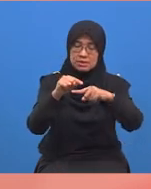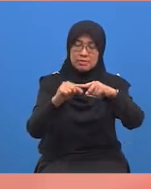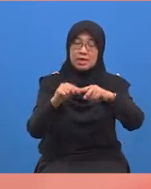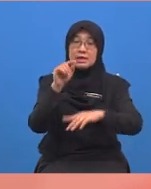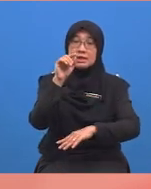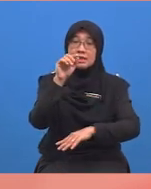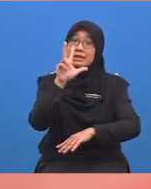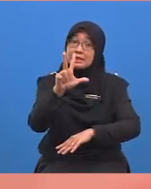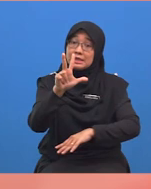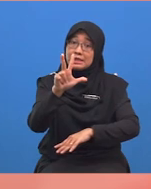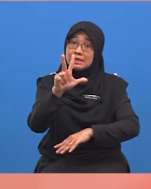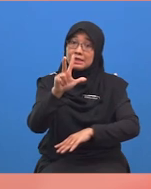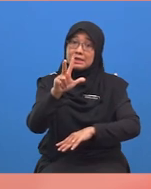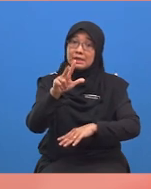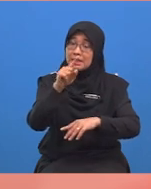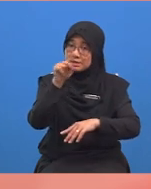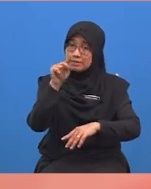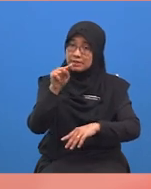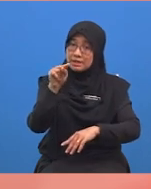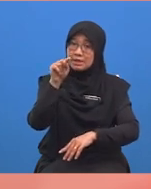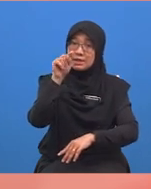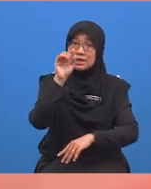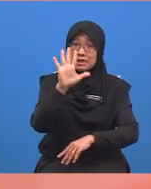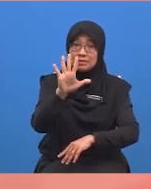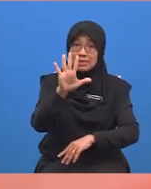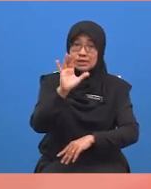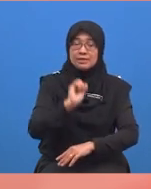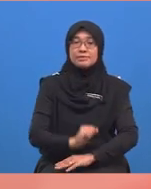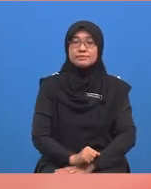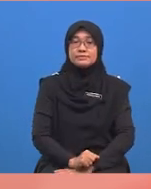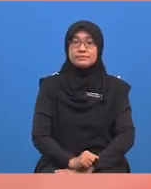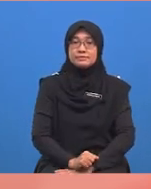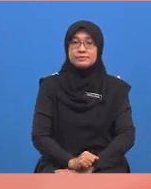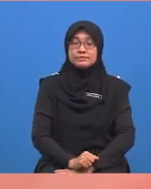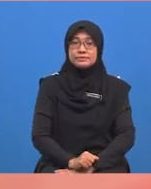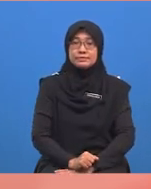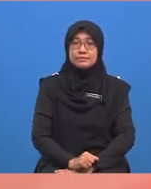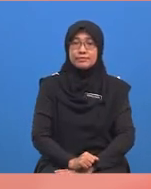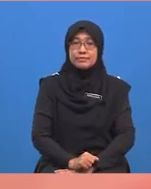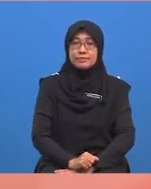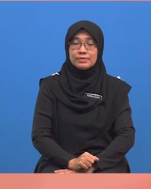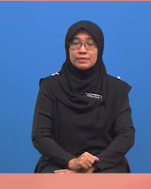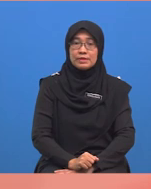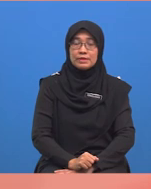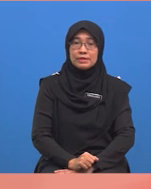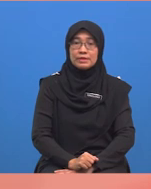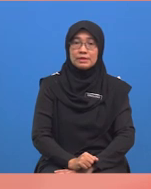tiga sama dengan lima. Lima belas di bawah lima belas dan lima di atas lima.